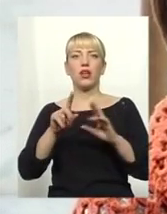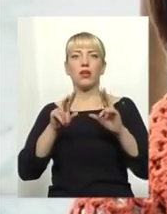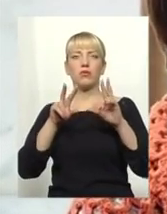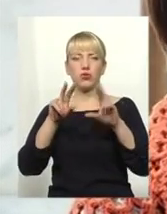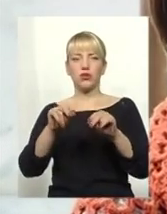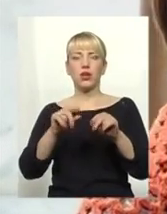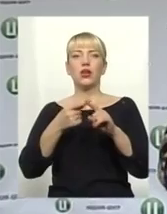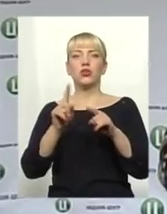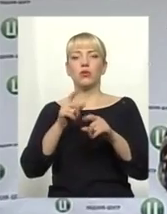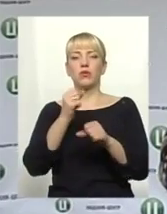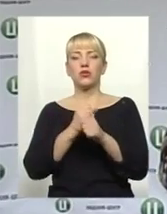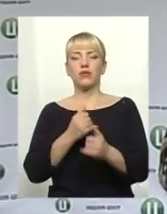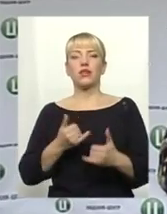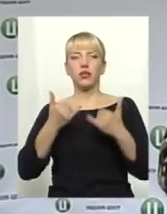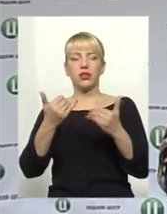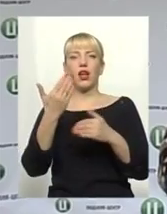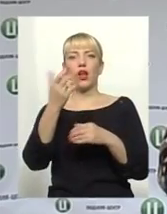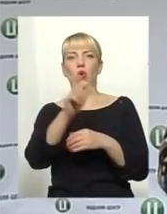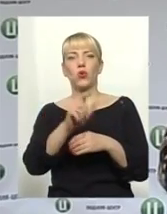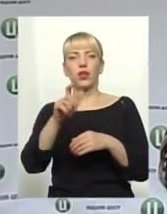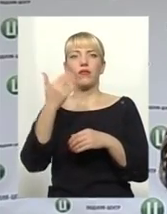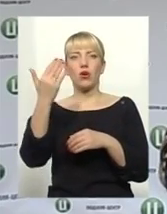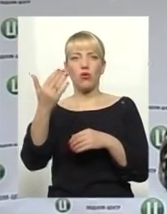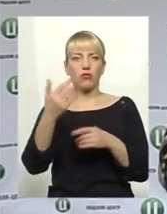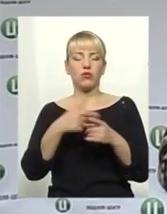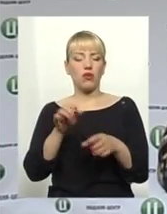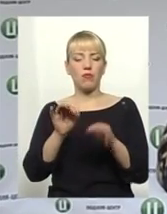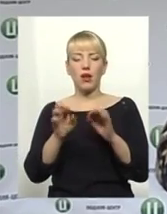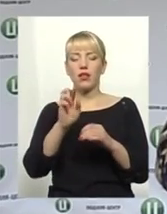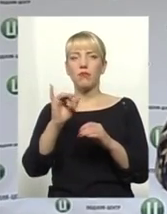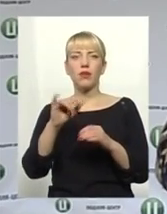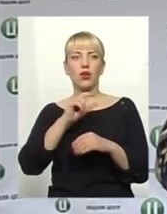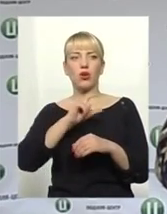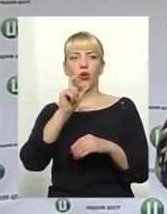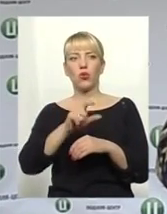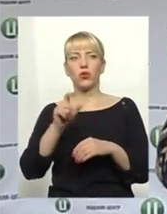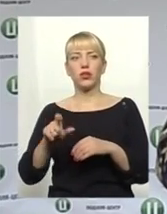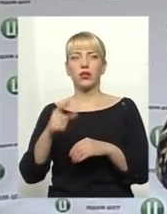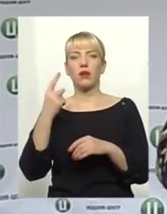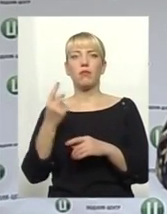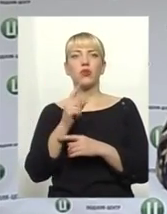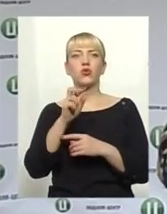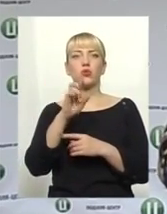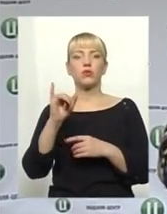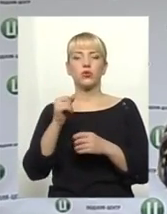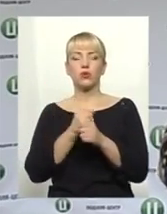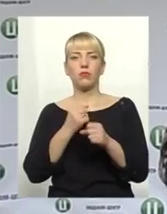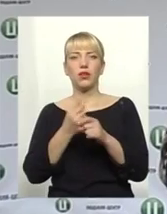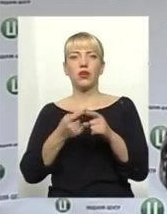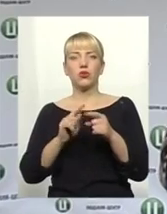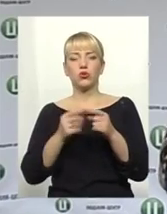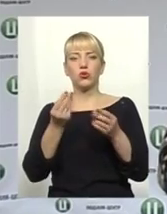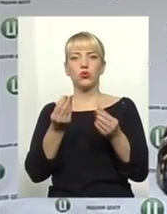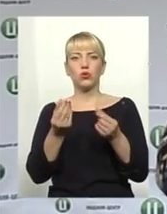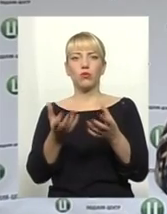людей, то, ви знаєте, на його місці, мені здається, нормальна людина, моральна людина, перше, щоб зробила цю суму, отриману